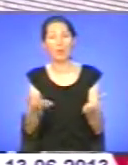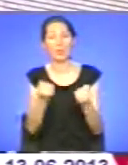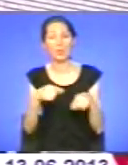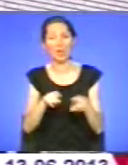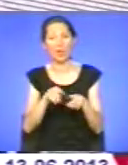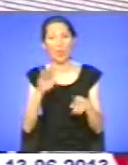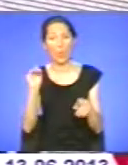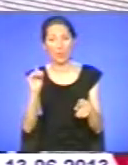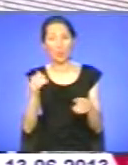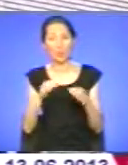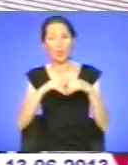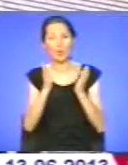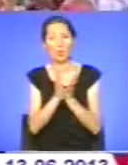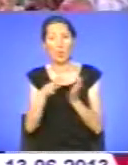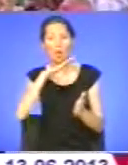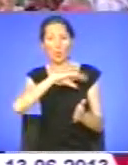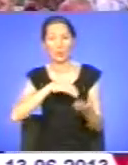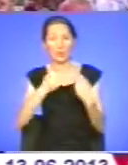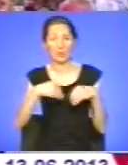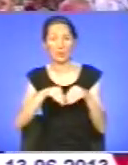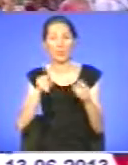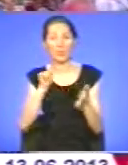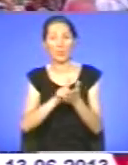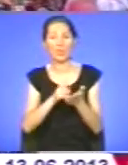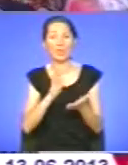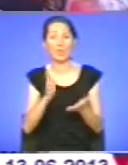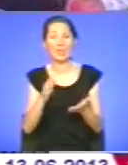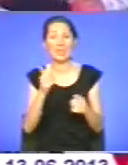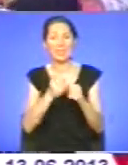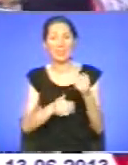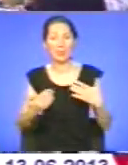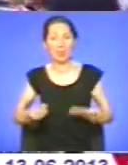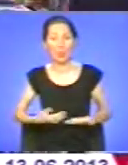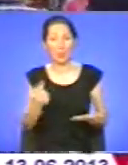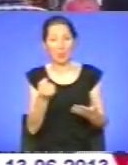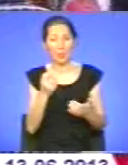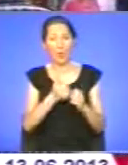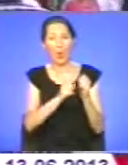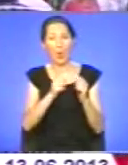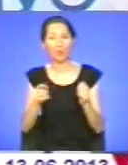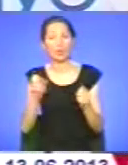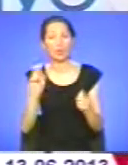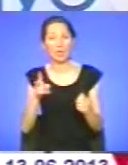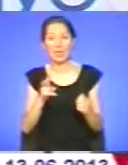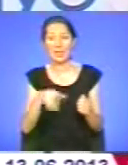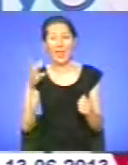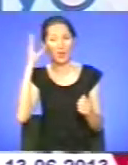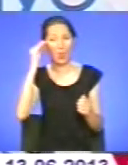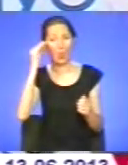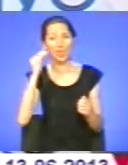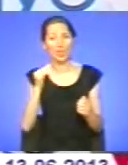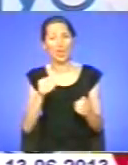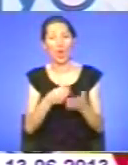середній прожитковий мінімум на кожного її члена, не враховуючи коштів, які сплачуватимуть кредиторам. Ми враховуємо, що це